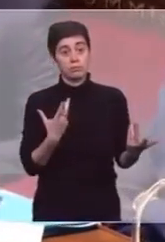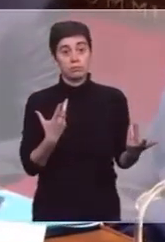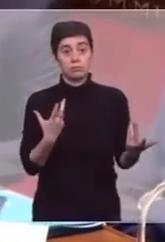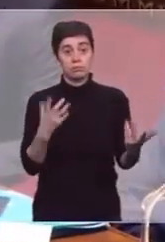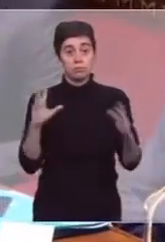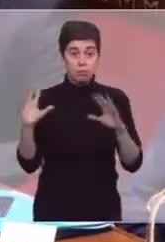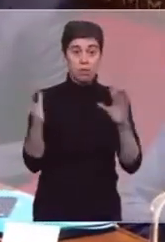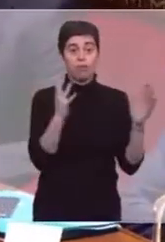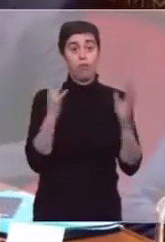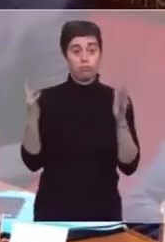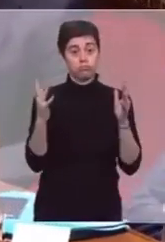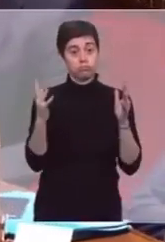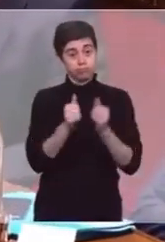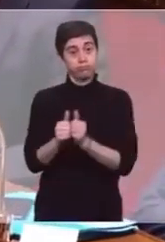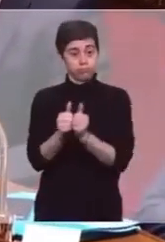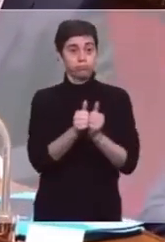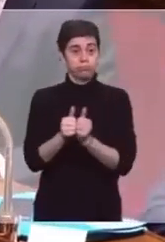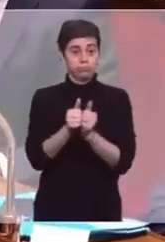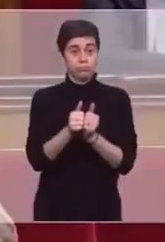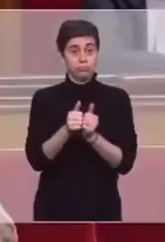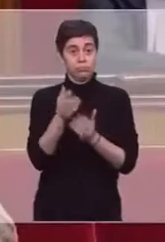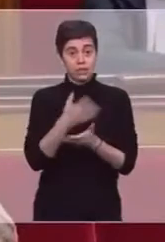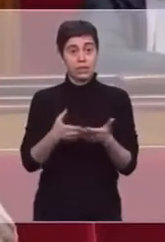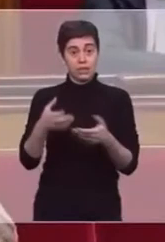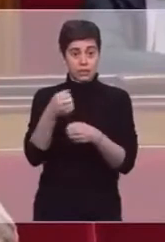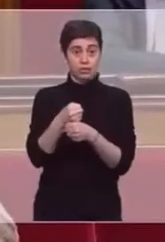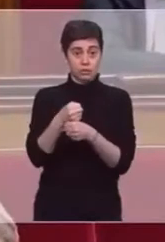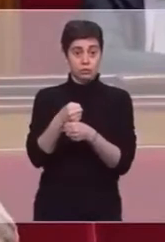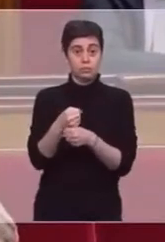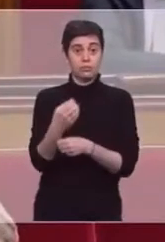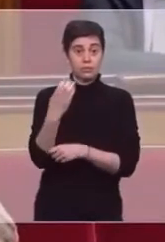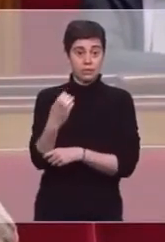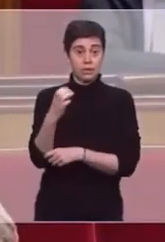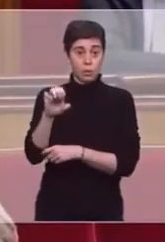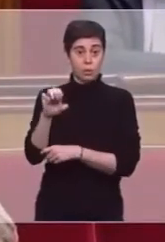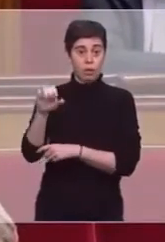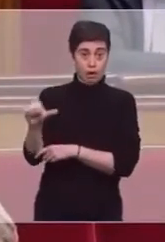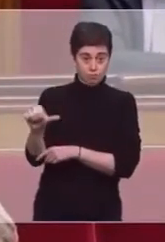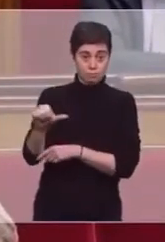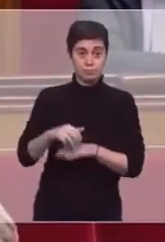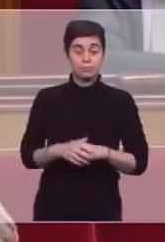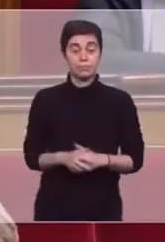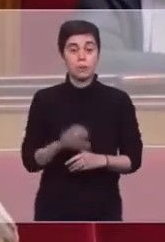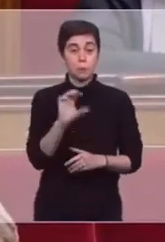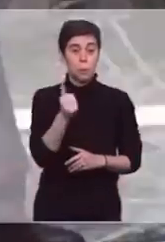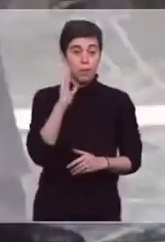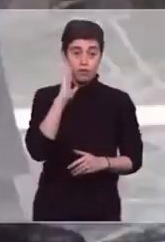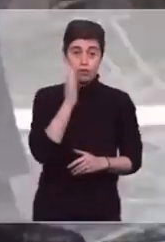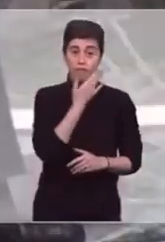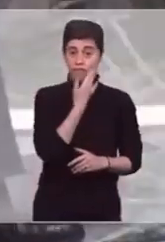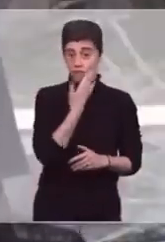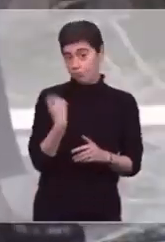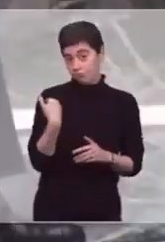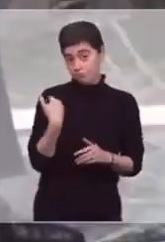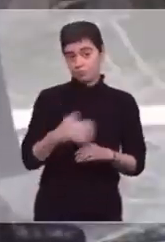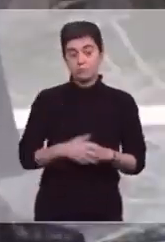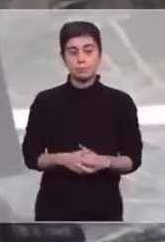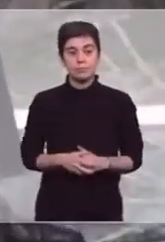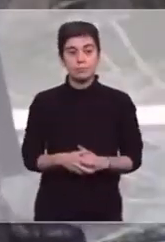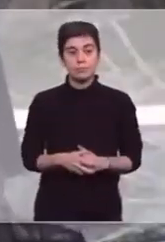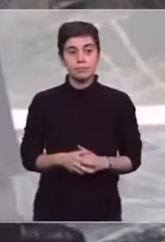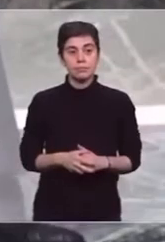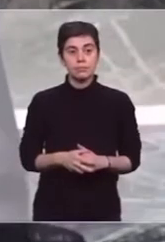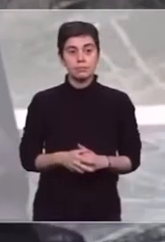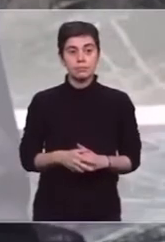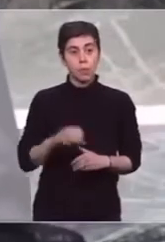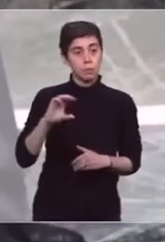de la création de la collectivité européenne d'Alsace le 1er janvier dernier. Première